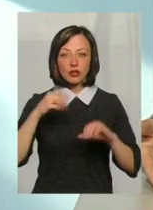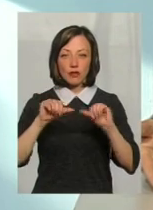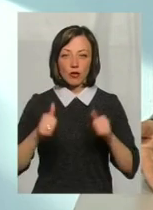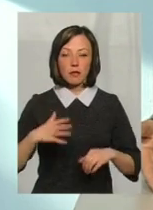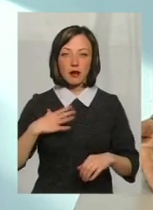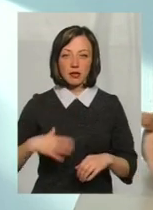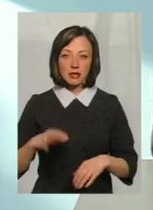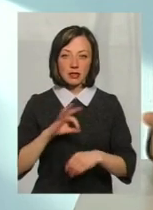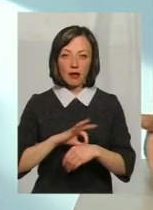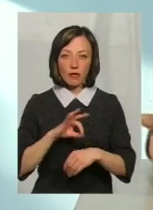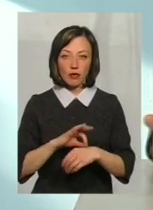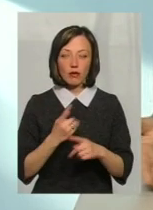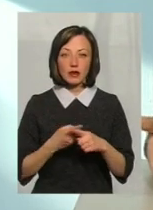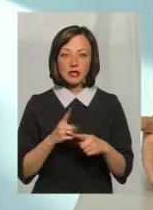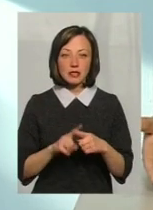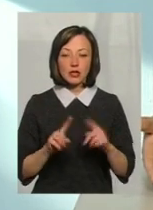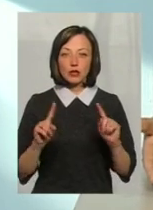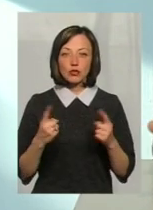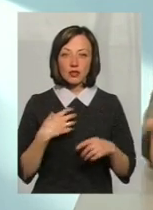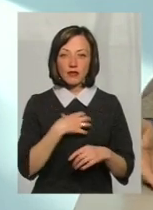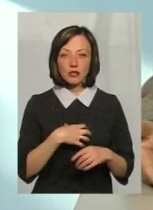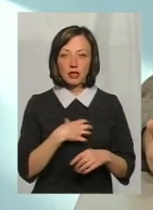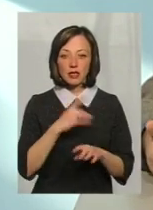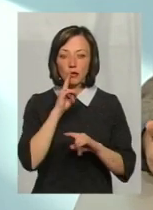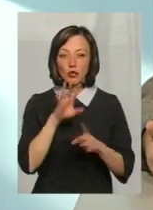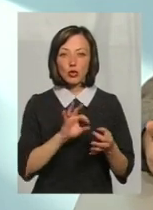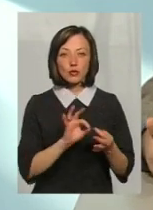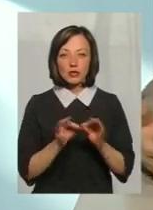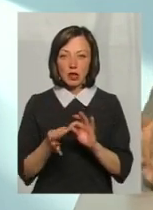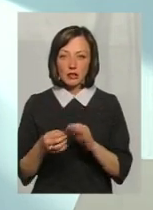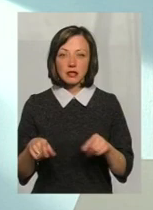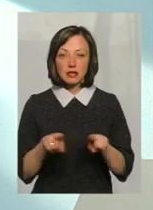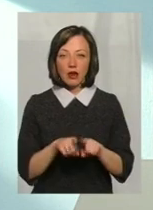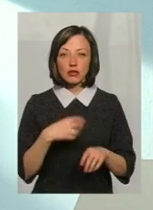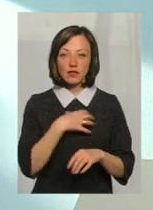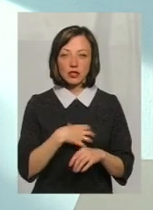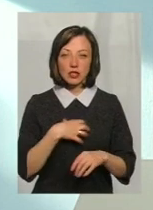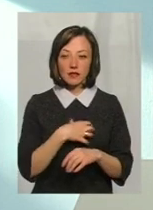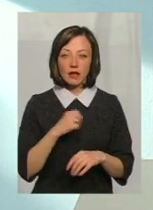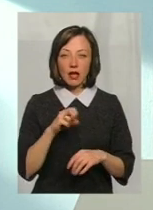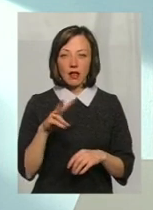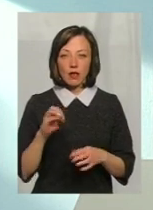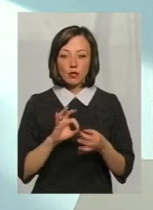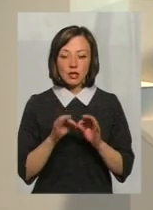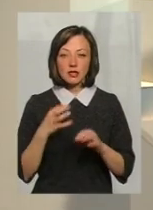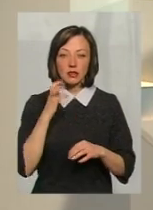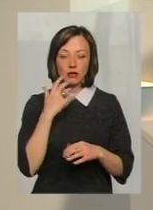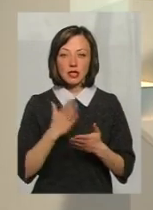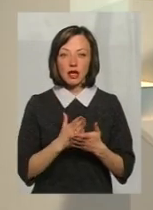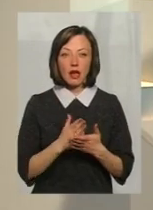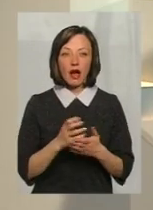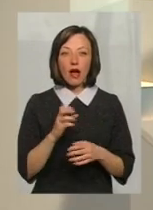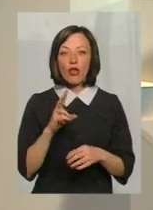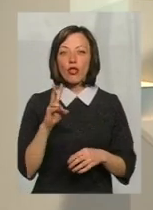перенесе захворювання. Це дуже важливо. Не буде ускладнень. Це також важливо. Є серйозне ускладнення. Але не зведеться на